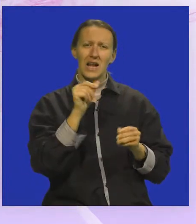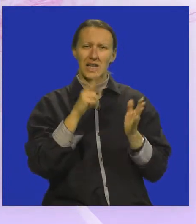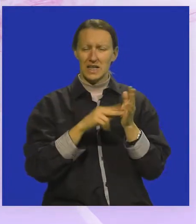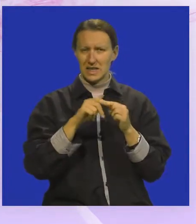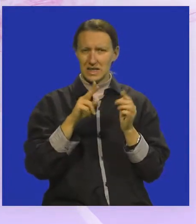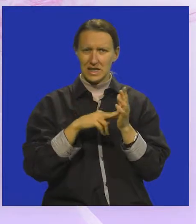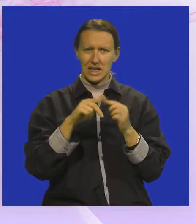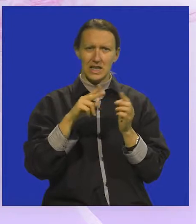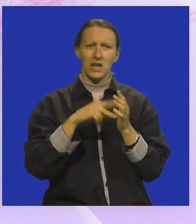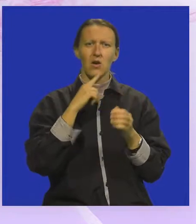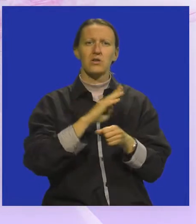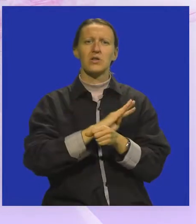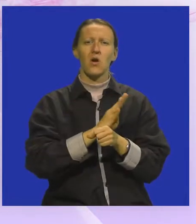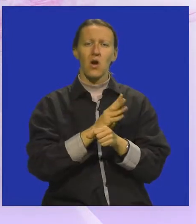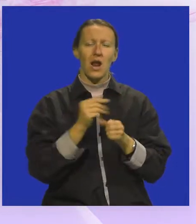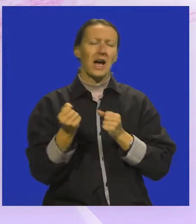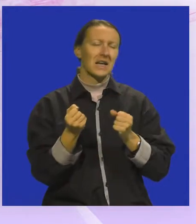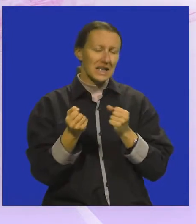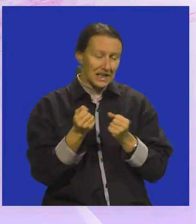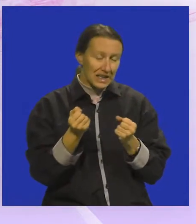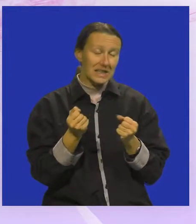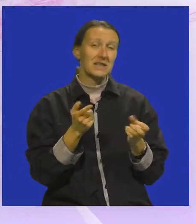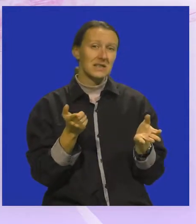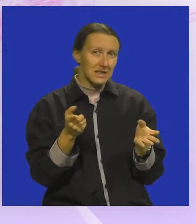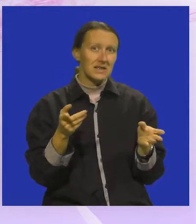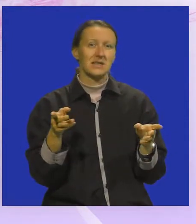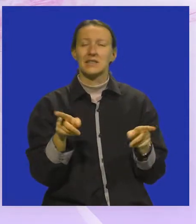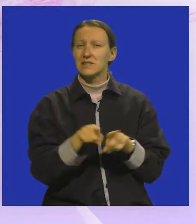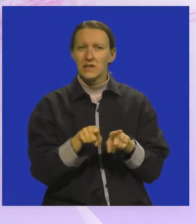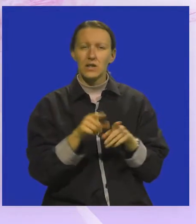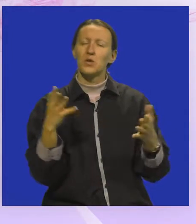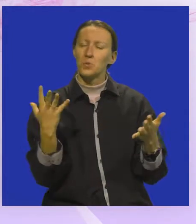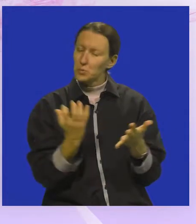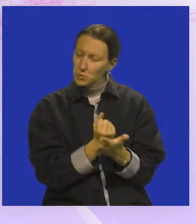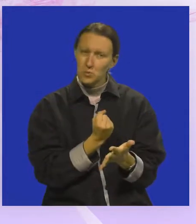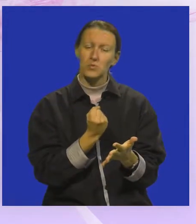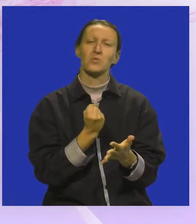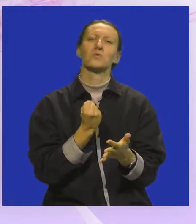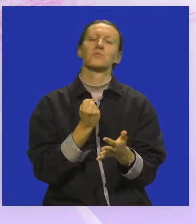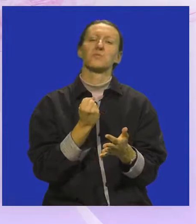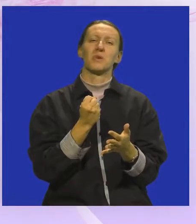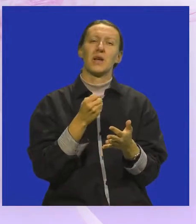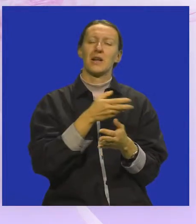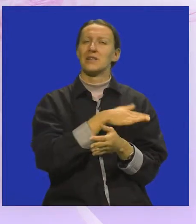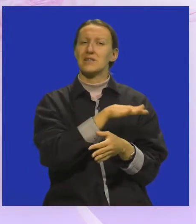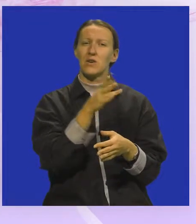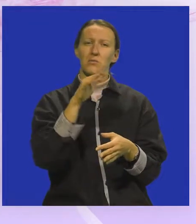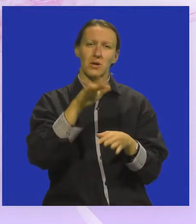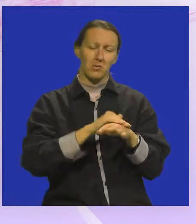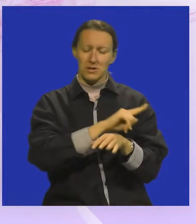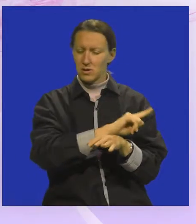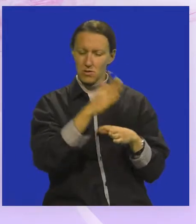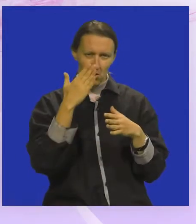koji su korona krizi unatoč, COVID-u unatoč, uspjeli tijekom od svibnja do